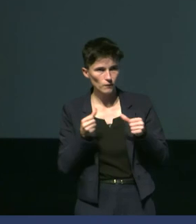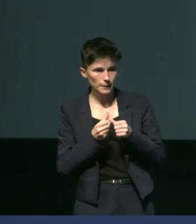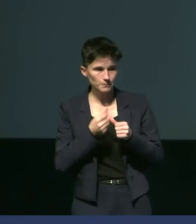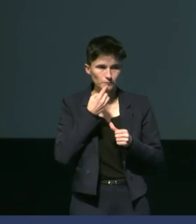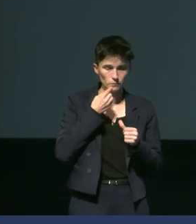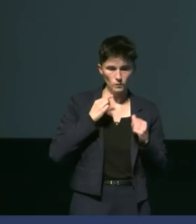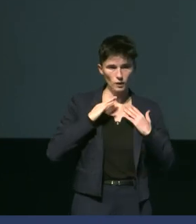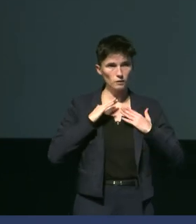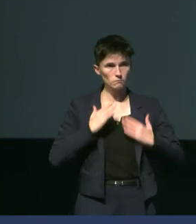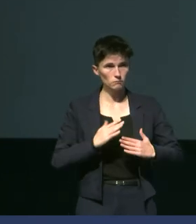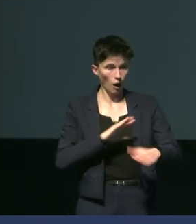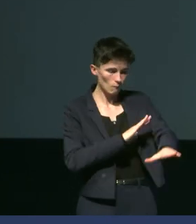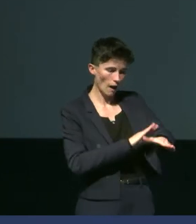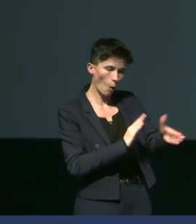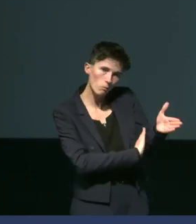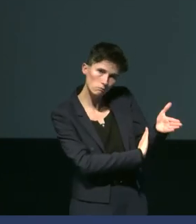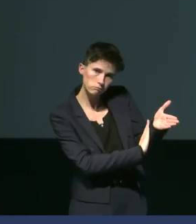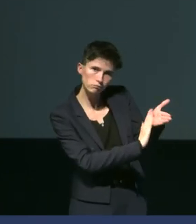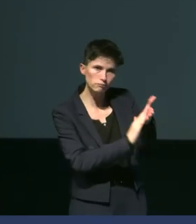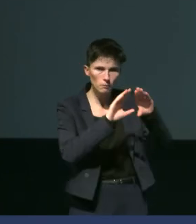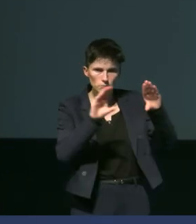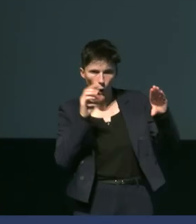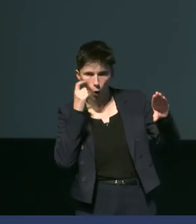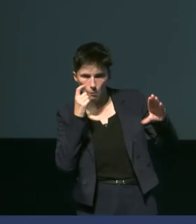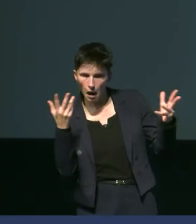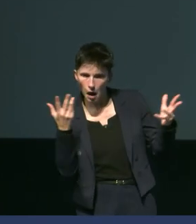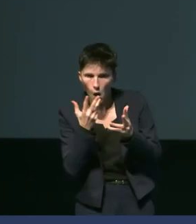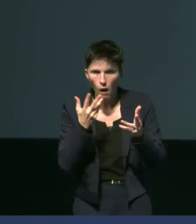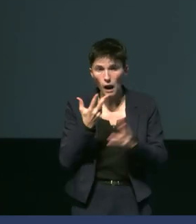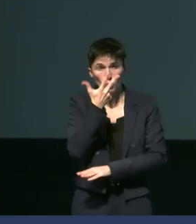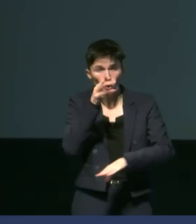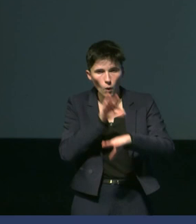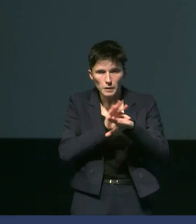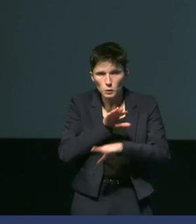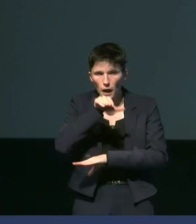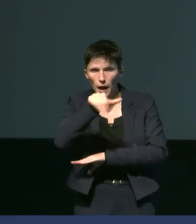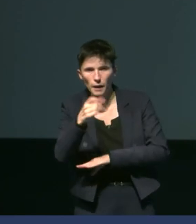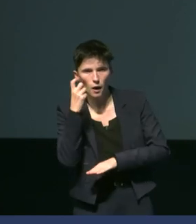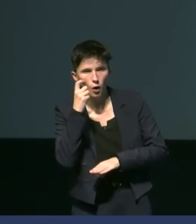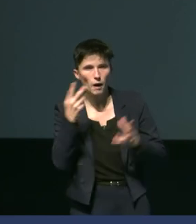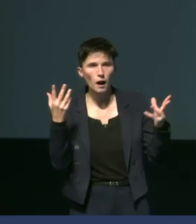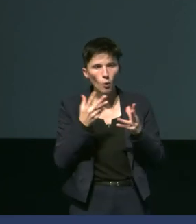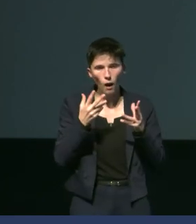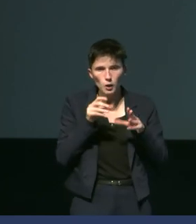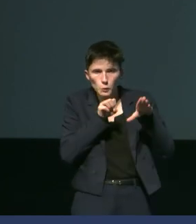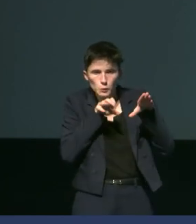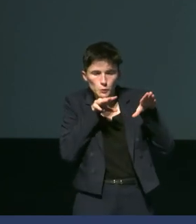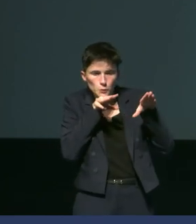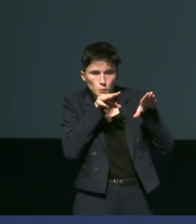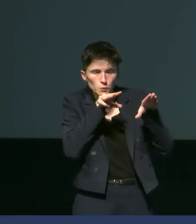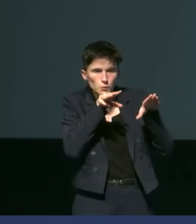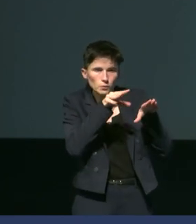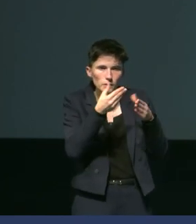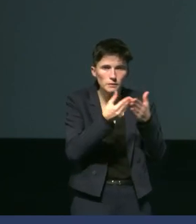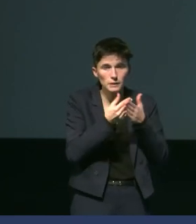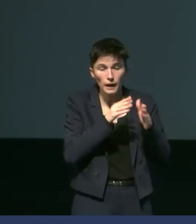ventrale de son aileron et on voit déjà, au bout de trois minutes, voit une apparence de température un petit peu plus chaude qui se confirme